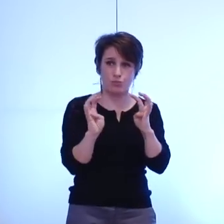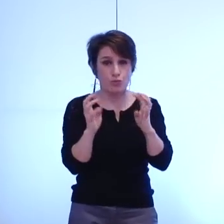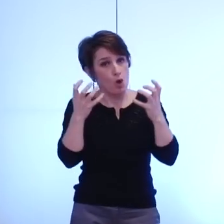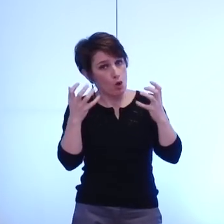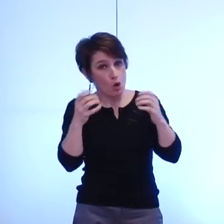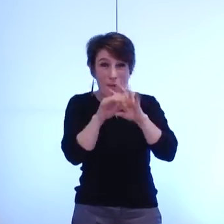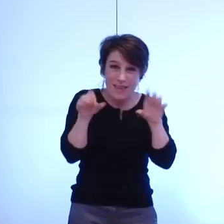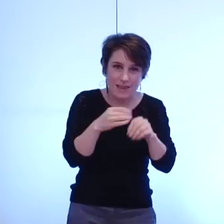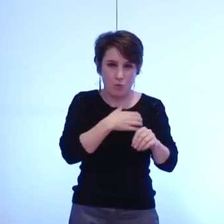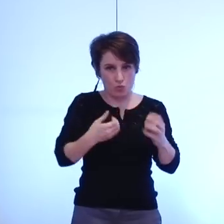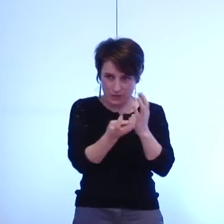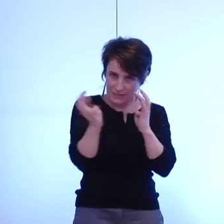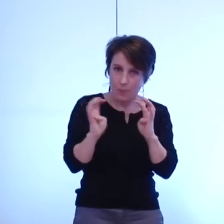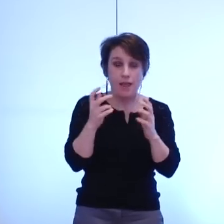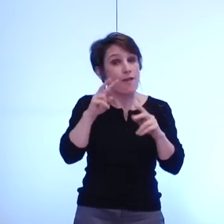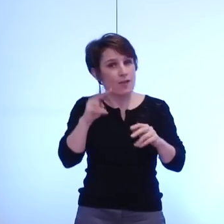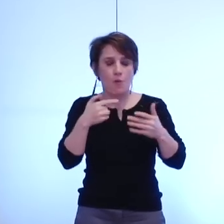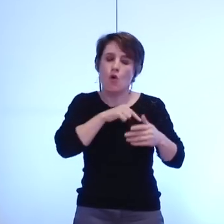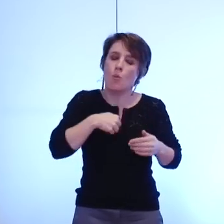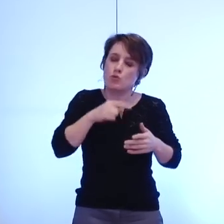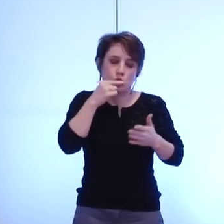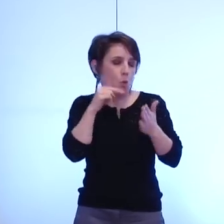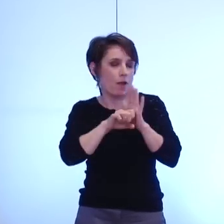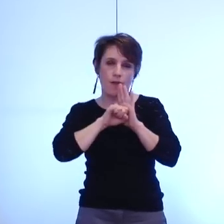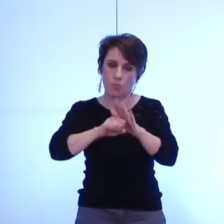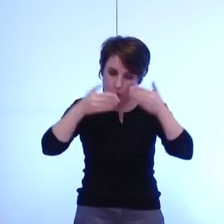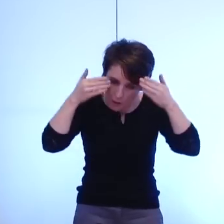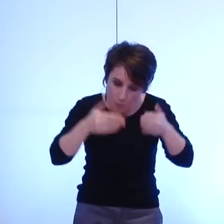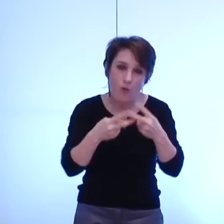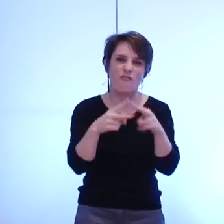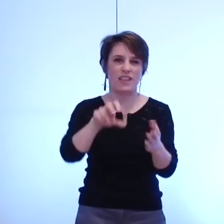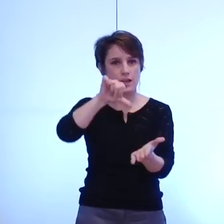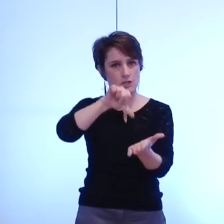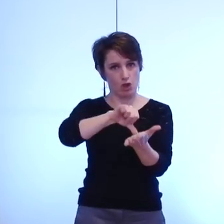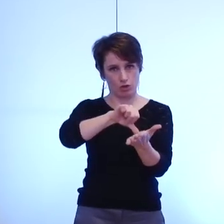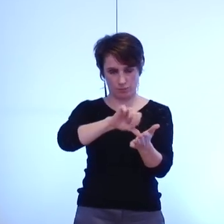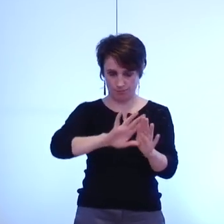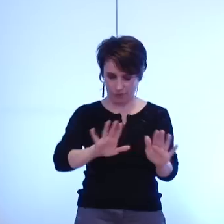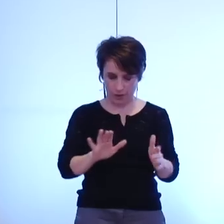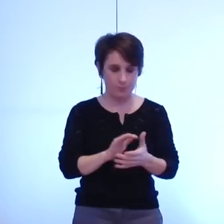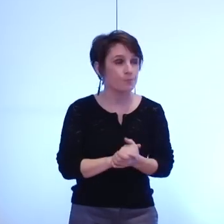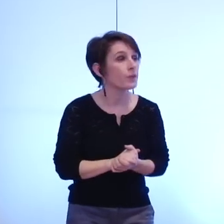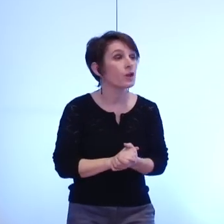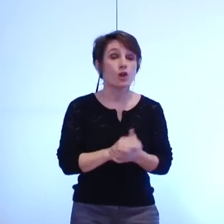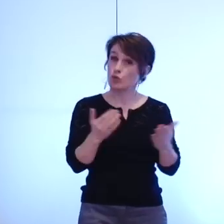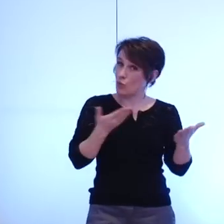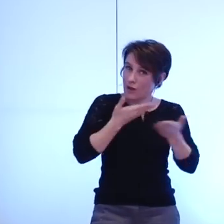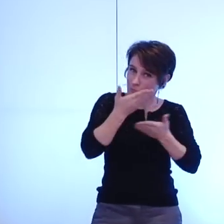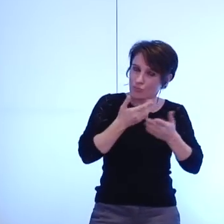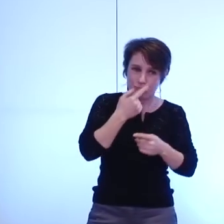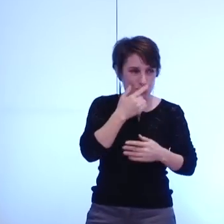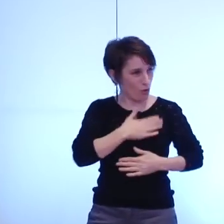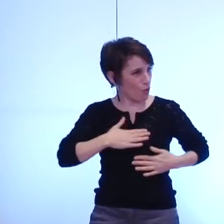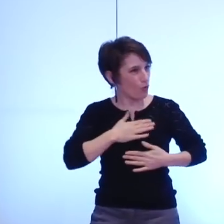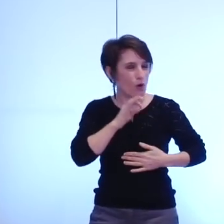'équipe municipale celle de la ville centre si nous sommes satisfaits de cet échange nous avons quand même quelques regrets dont